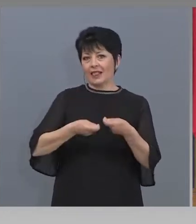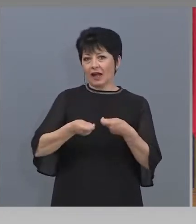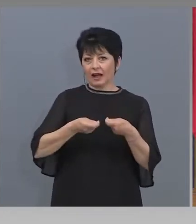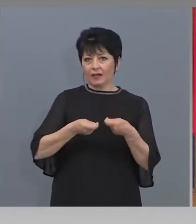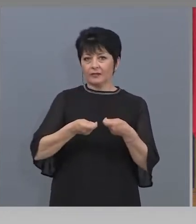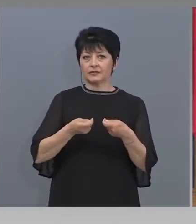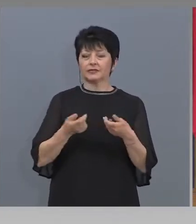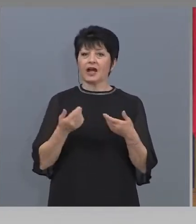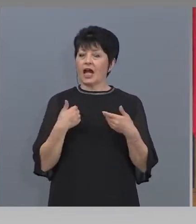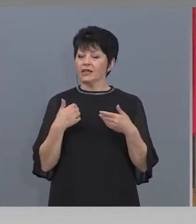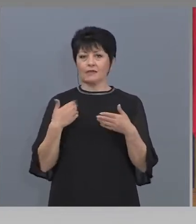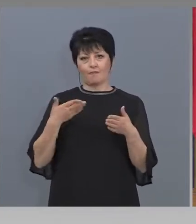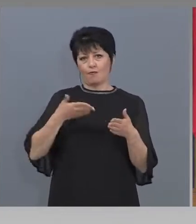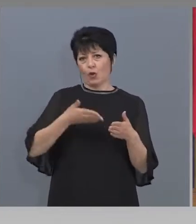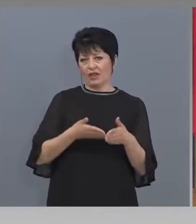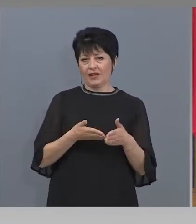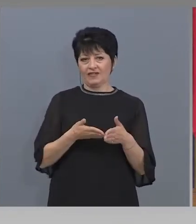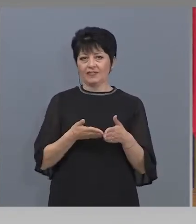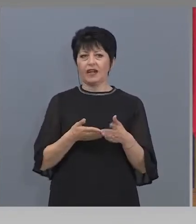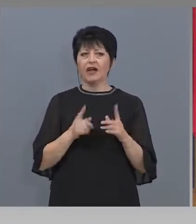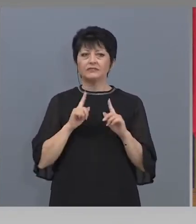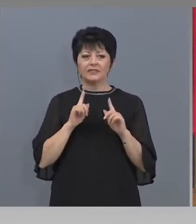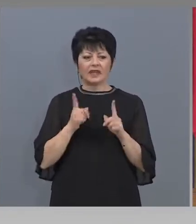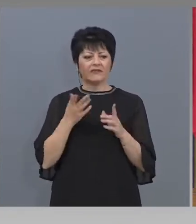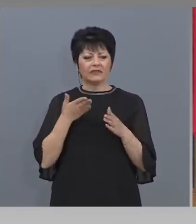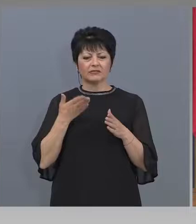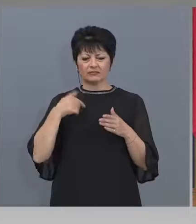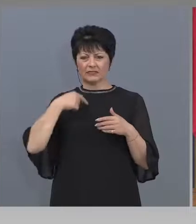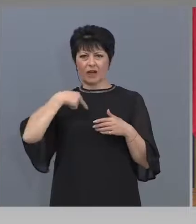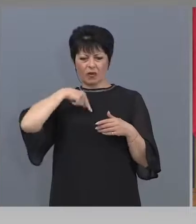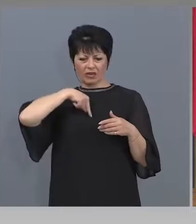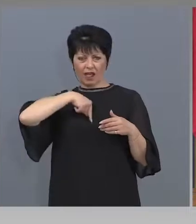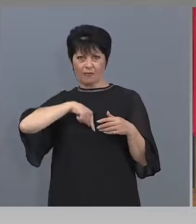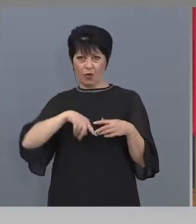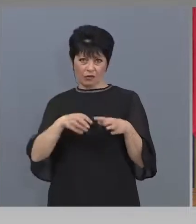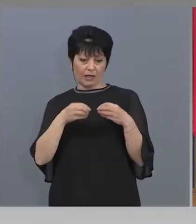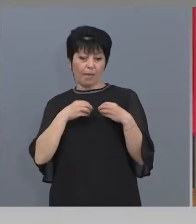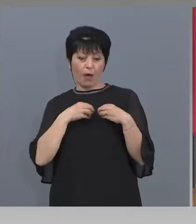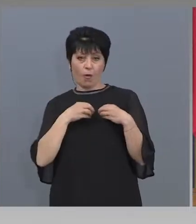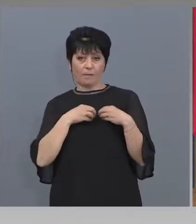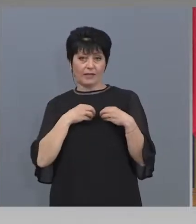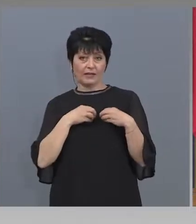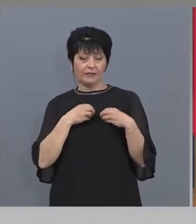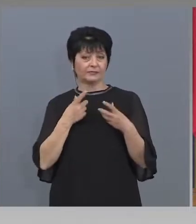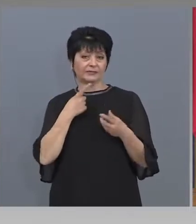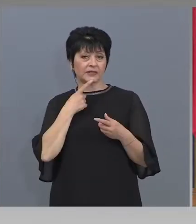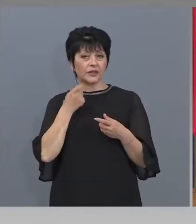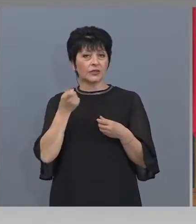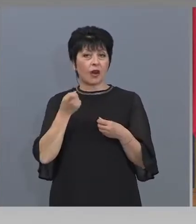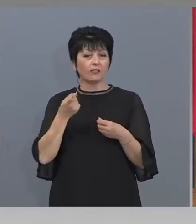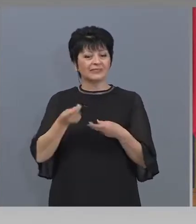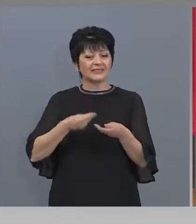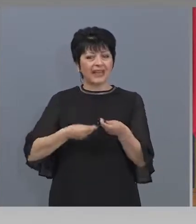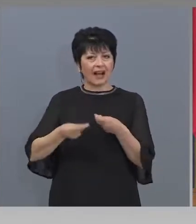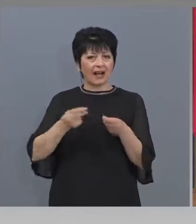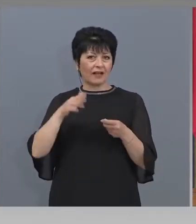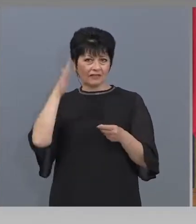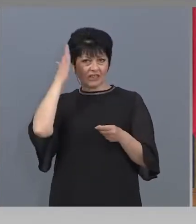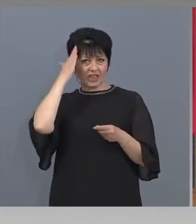специално съм против. Трябва много дълбоко да ме убеди, и защо трябва търк. Защото търга в държавата е...